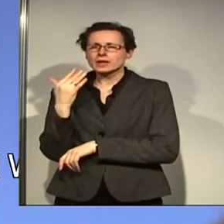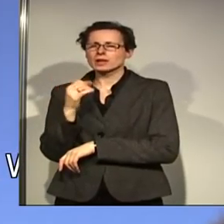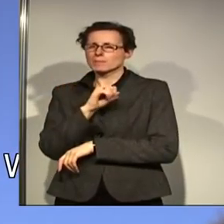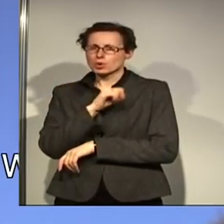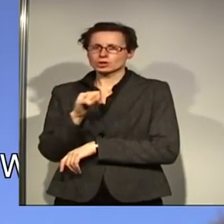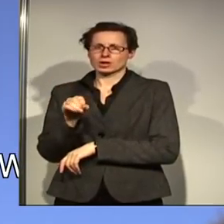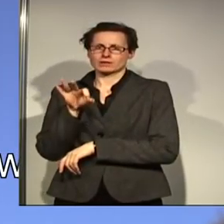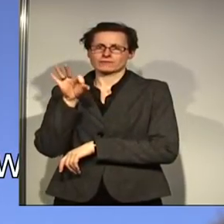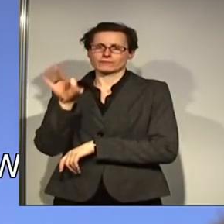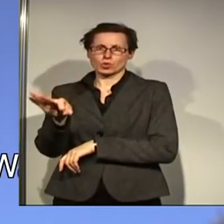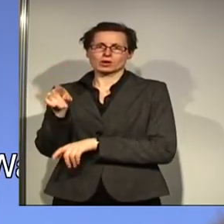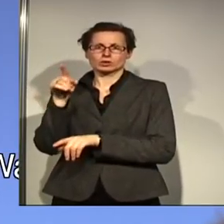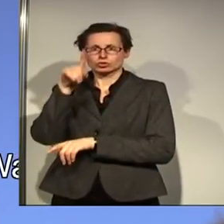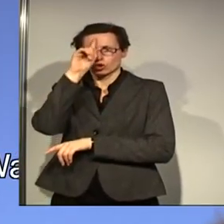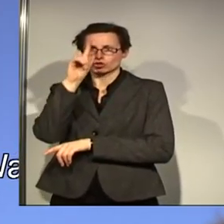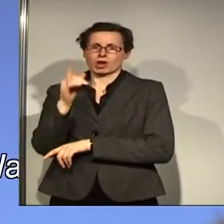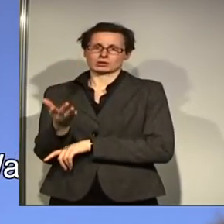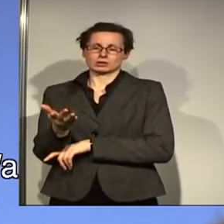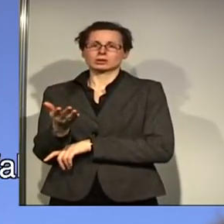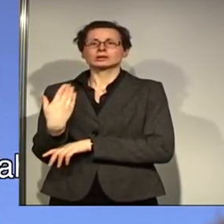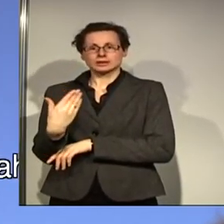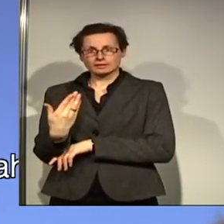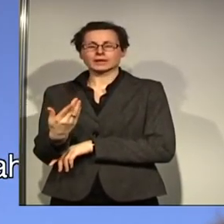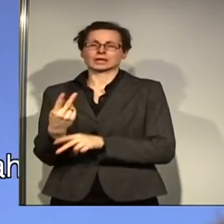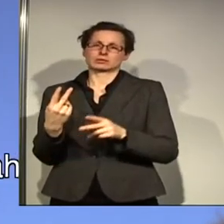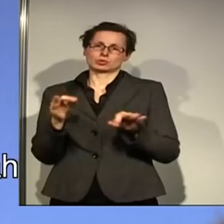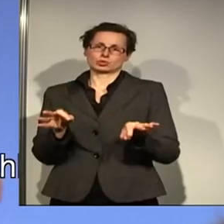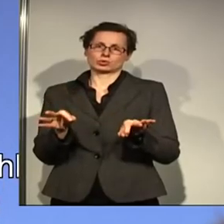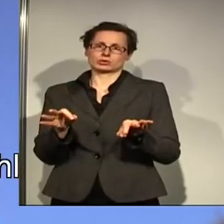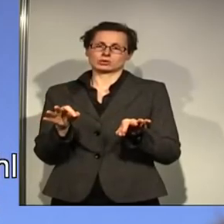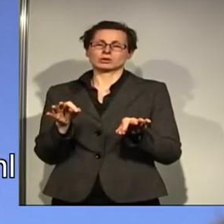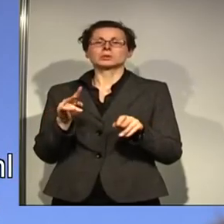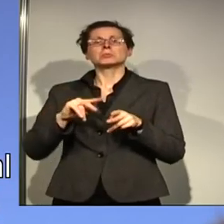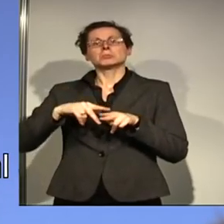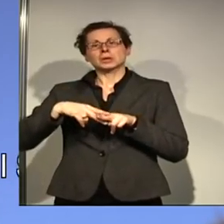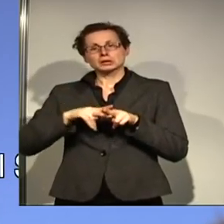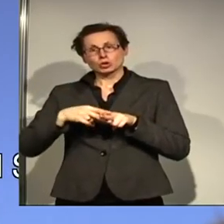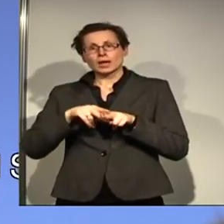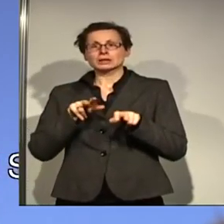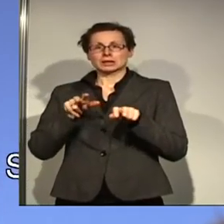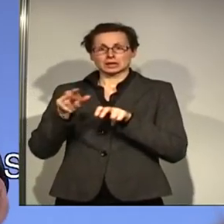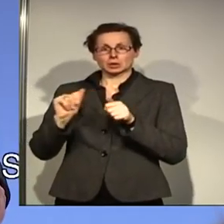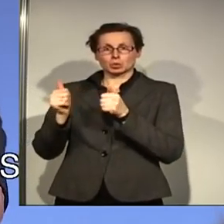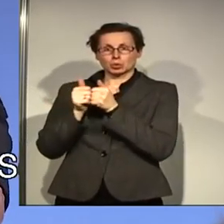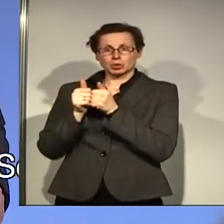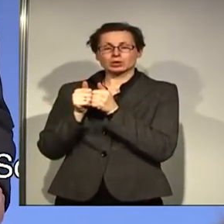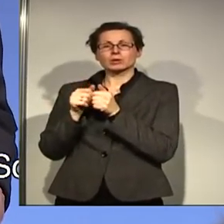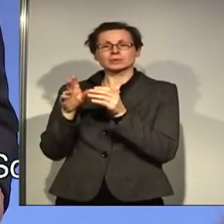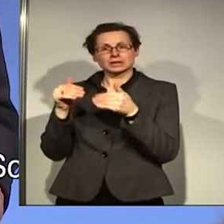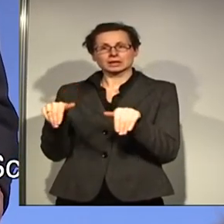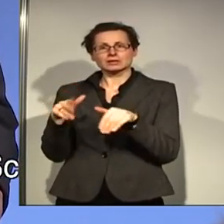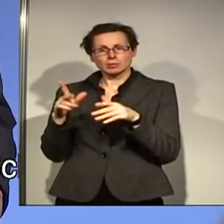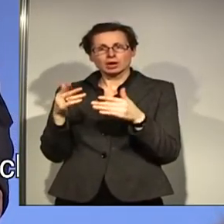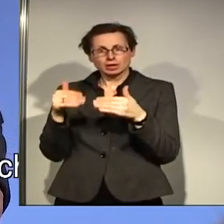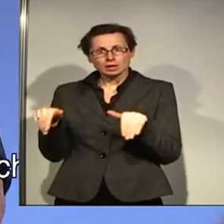für Deutschland. Und deswegen ist sie richtig. Sie ist ein Instrument mit Grenzen, ja. Aber lasst uns doch innerhalb dieser Grenzen für